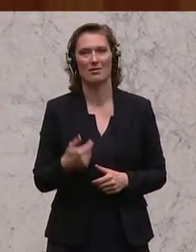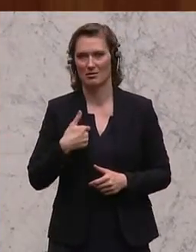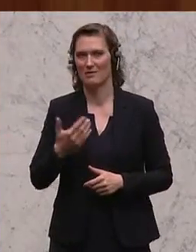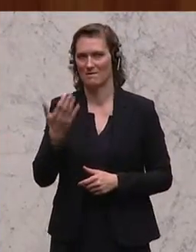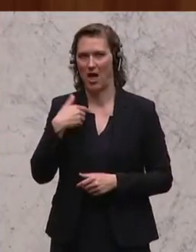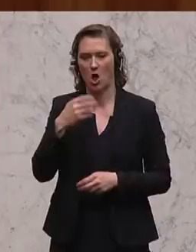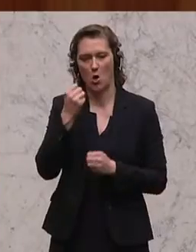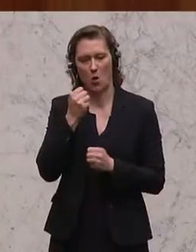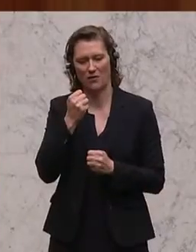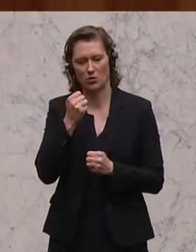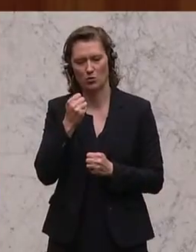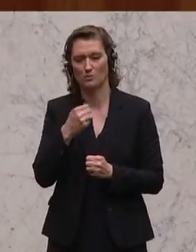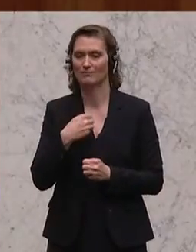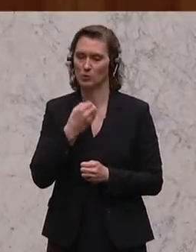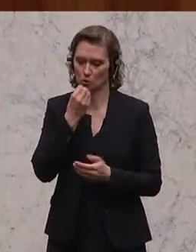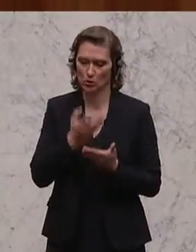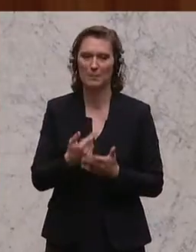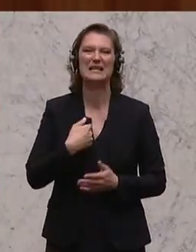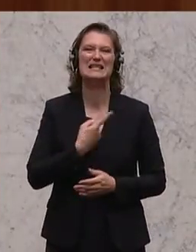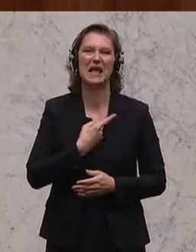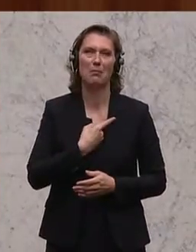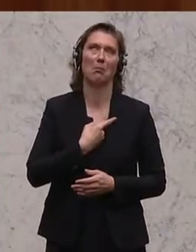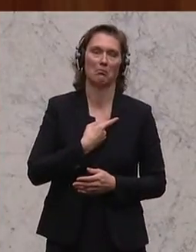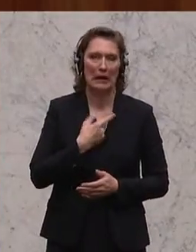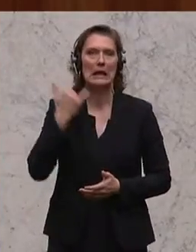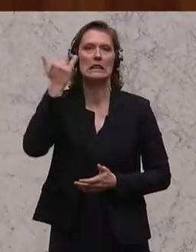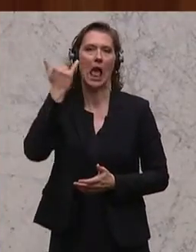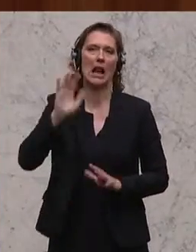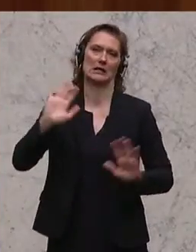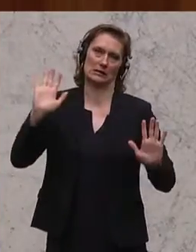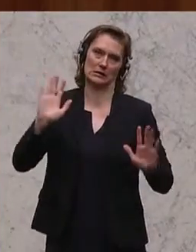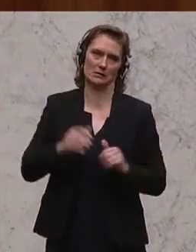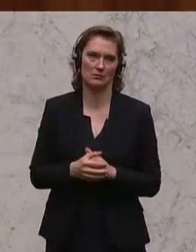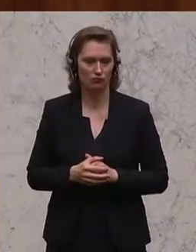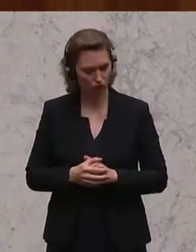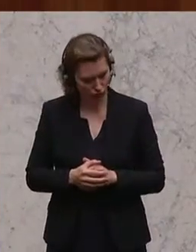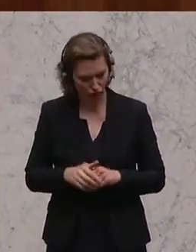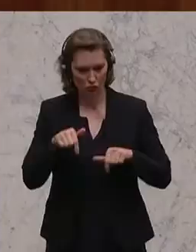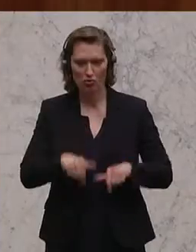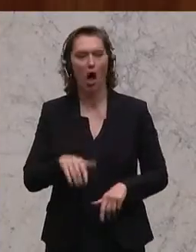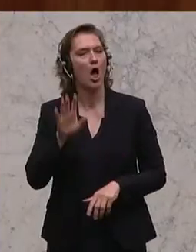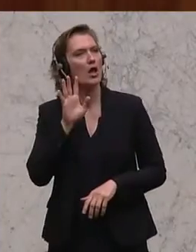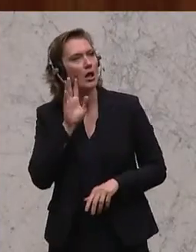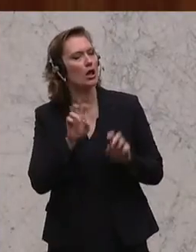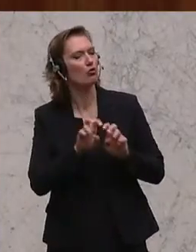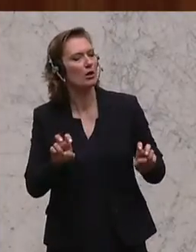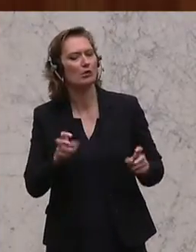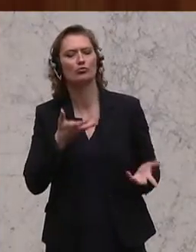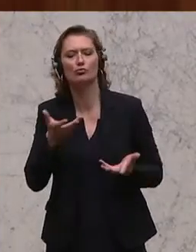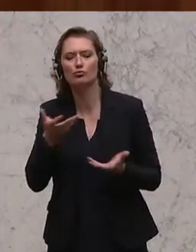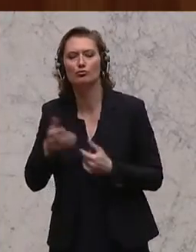Hoffnung gehabt, und ich gebe zu, ich war Idealist. Ich habe die Hoffnung gehabt, dass tatsächlich, ein Hearing stattfindet,